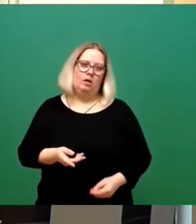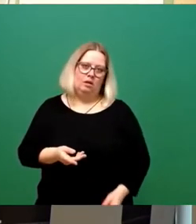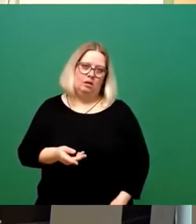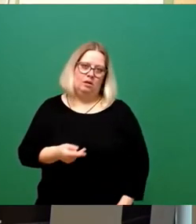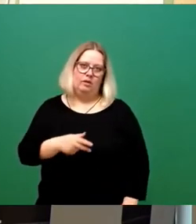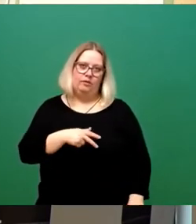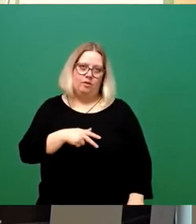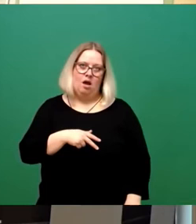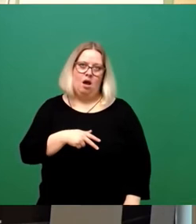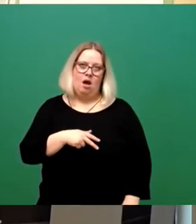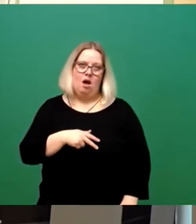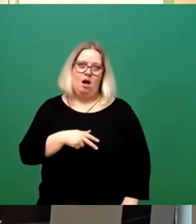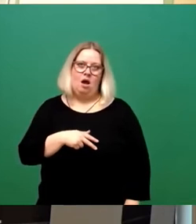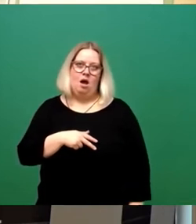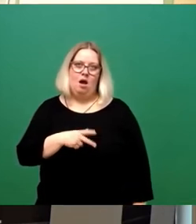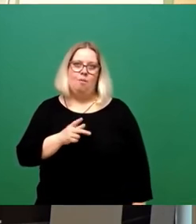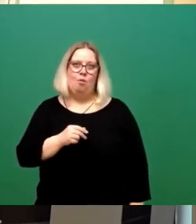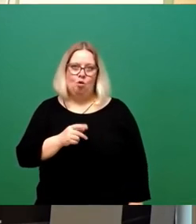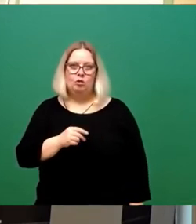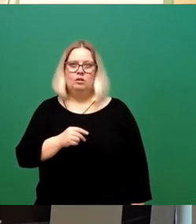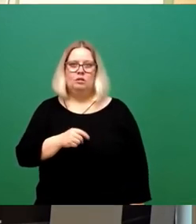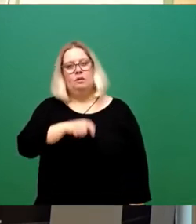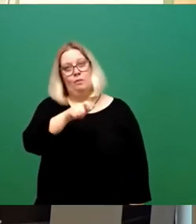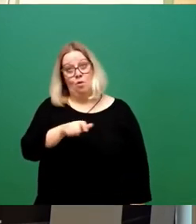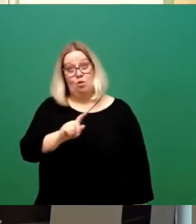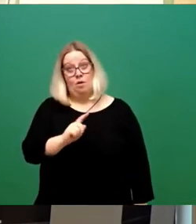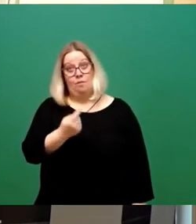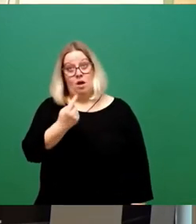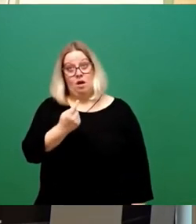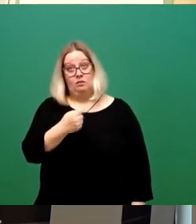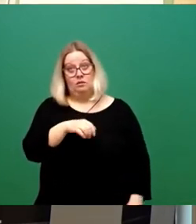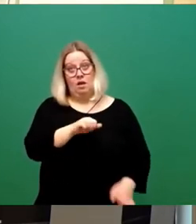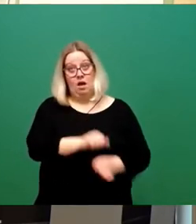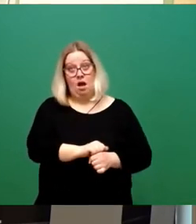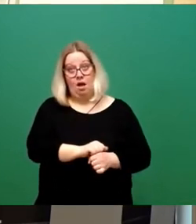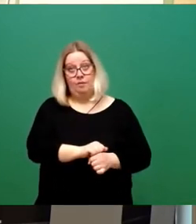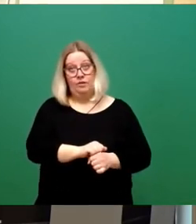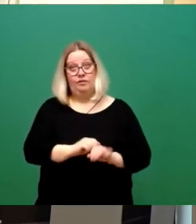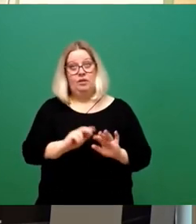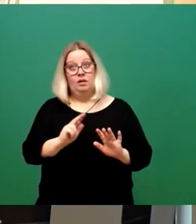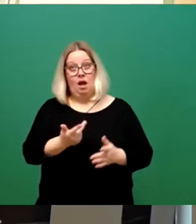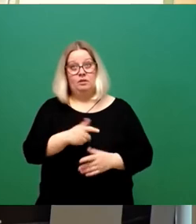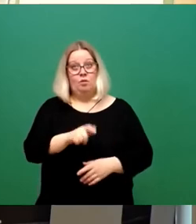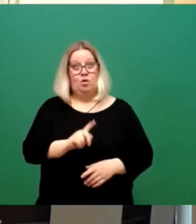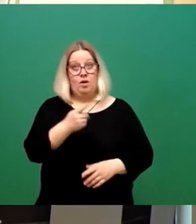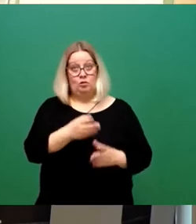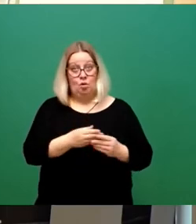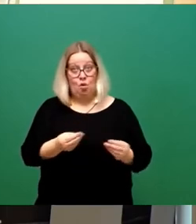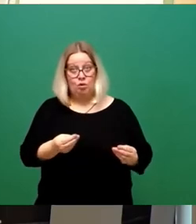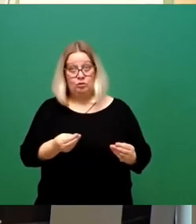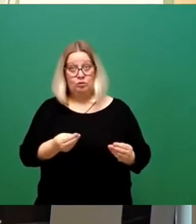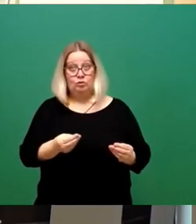ob Sie das mit einem Bürgermeisteramt, dem achten Bürgermeisteramt, lösen können, der noch einen